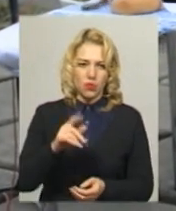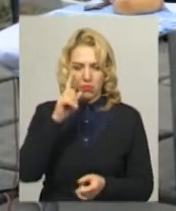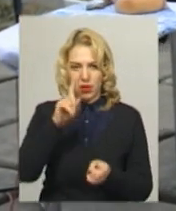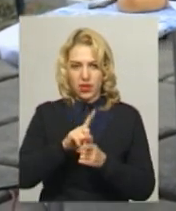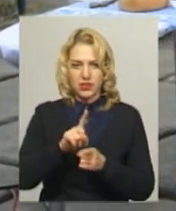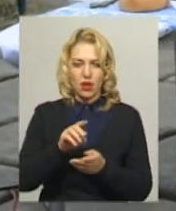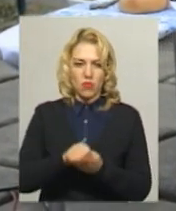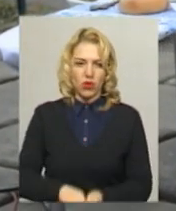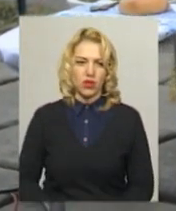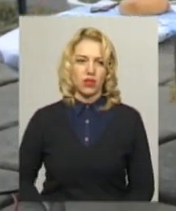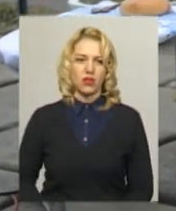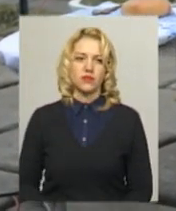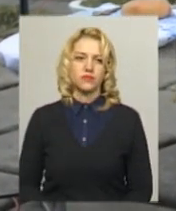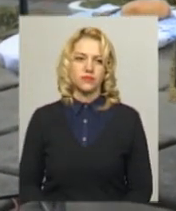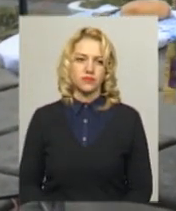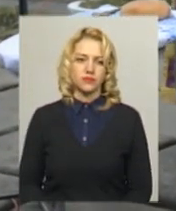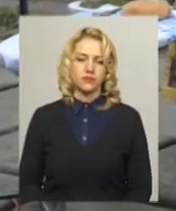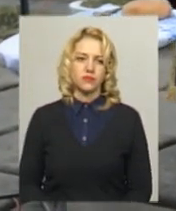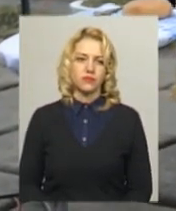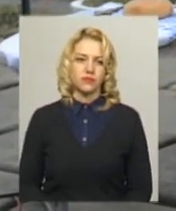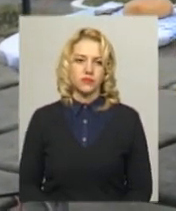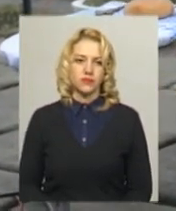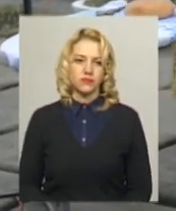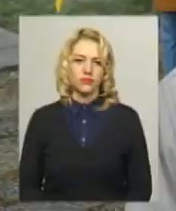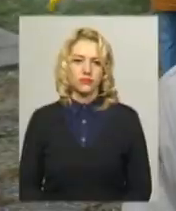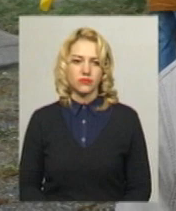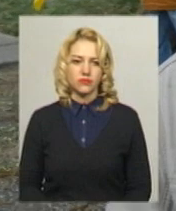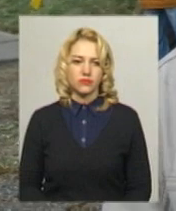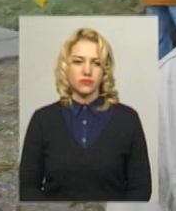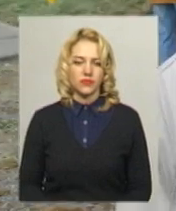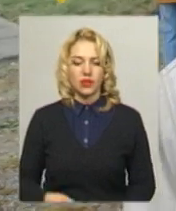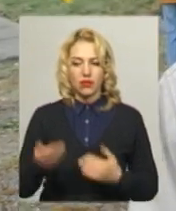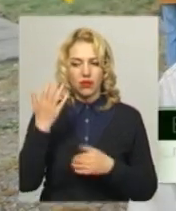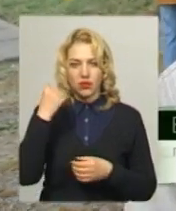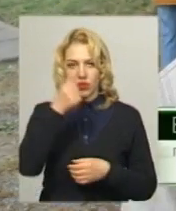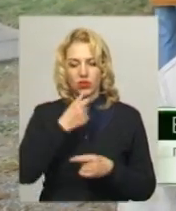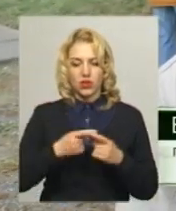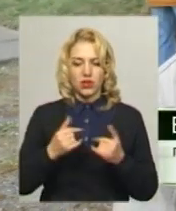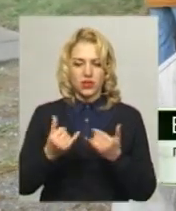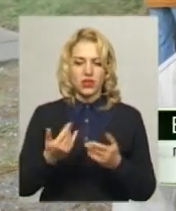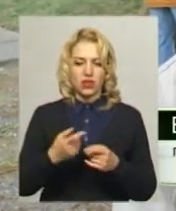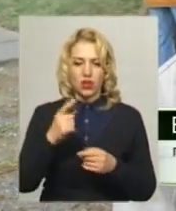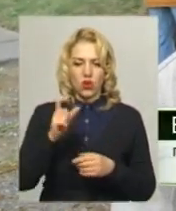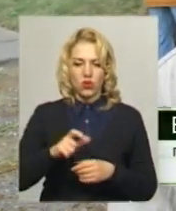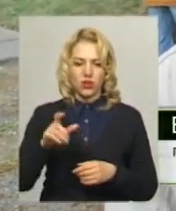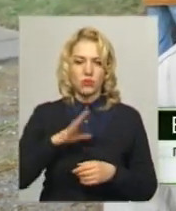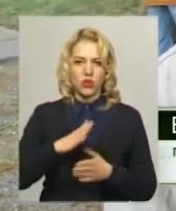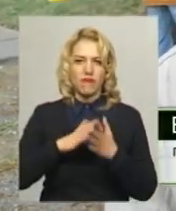помилуй нас. Ті роки для цих людей була велика вітямняна війна.